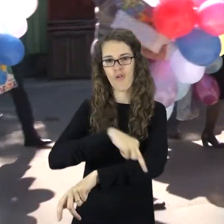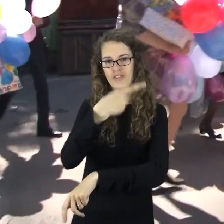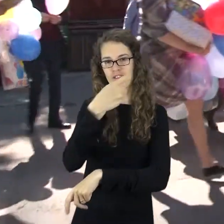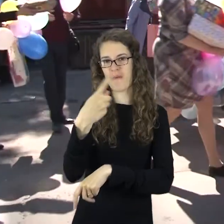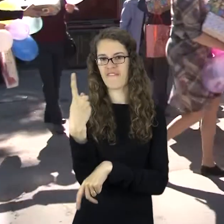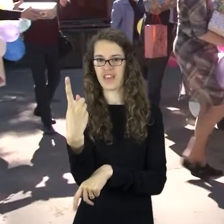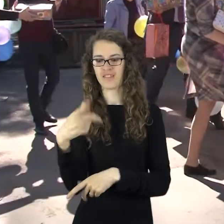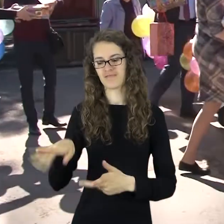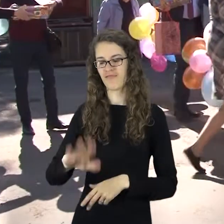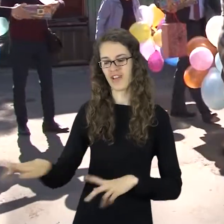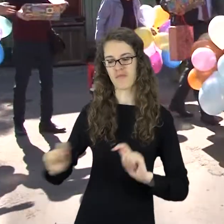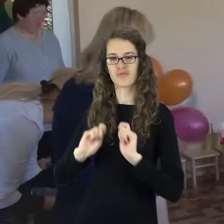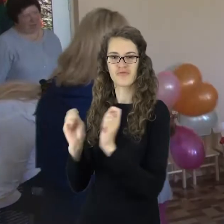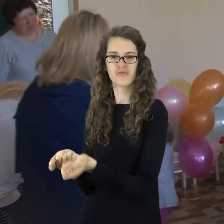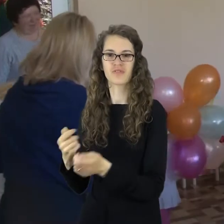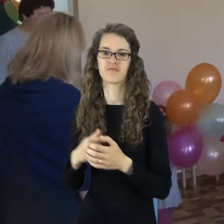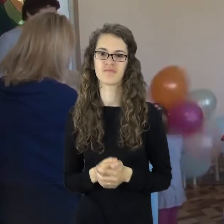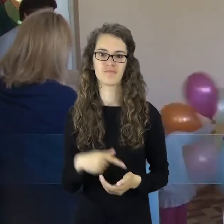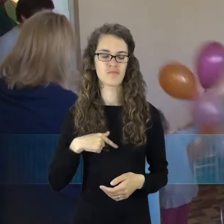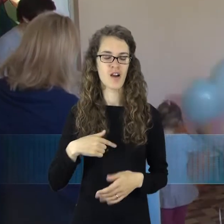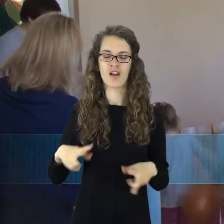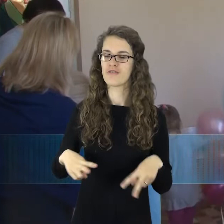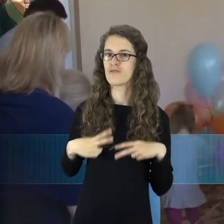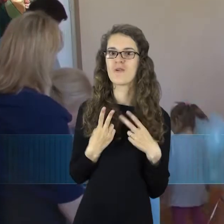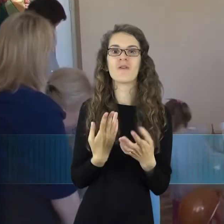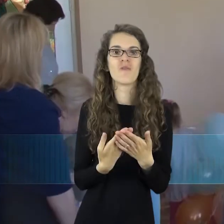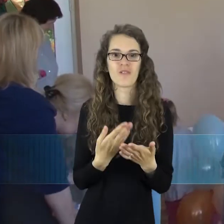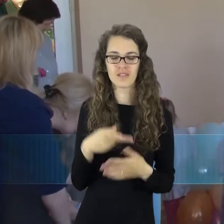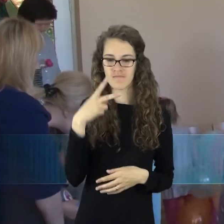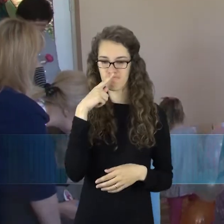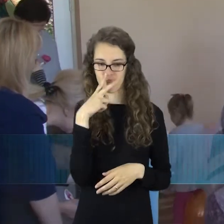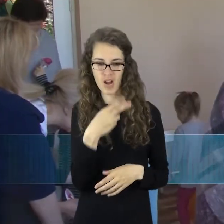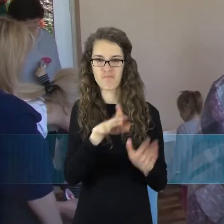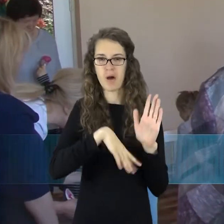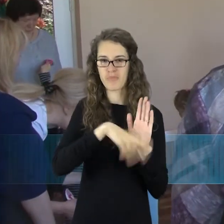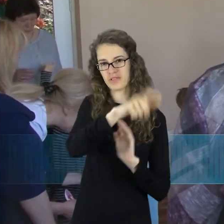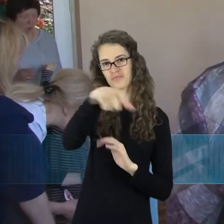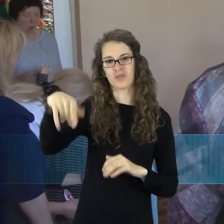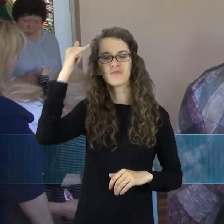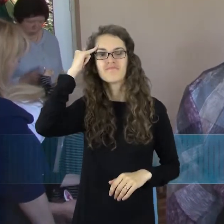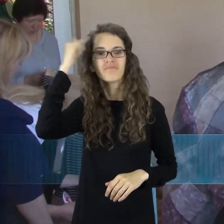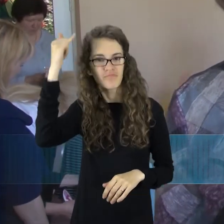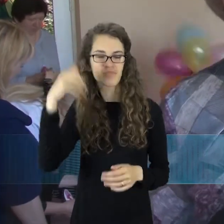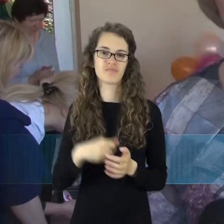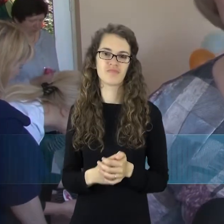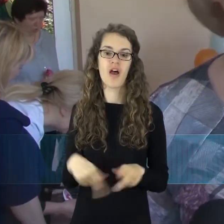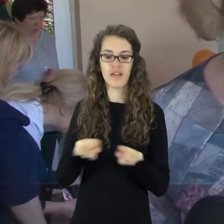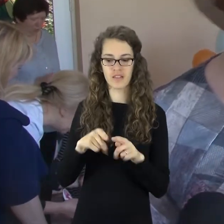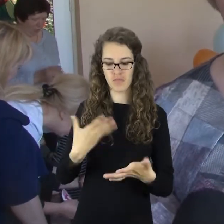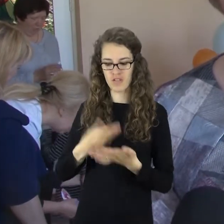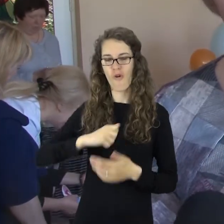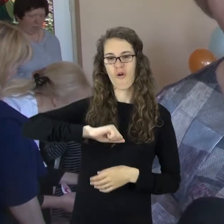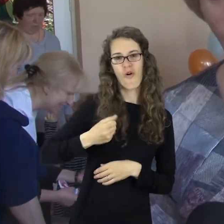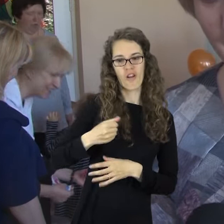mane labai džiugina tai, kad tai yra pacientų iniciatyva. Iš tikrųjų yra subegalo dėkinga